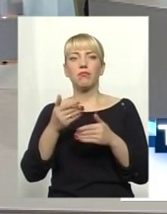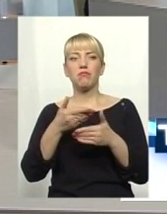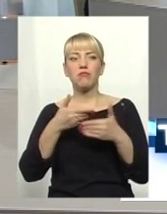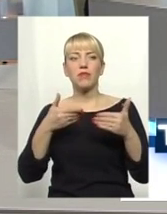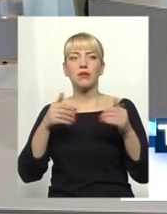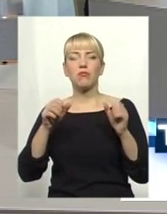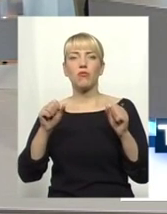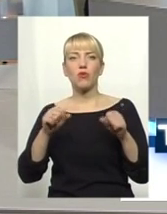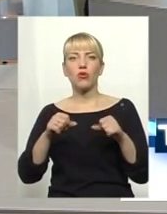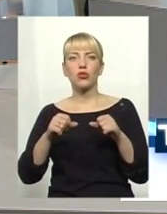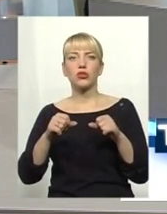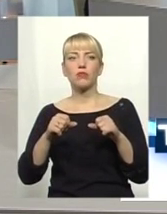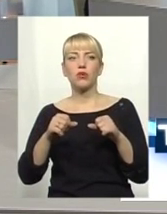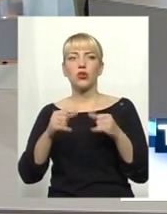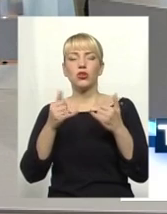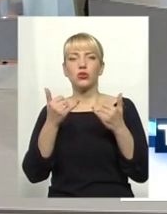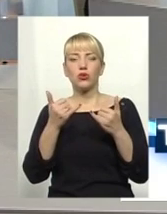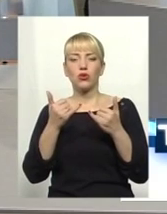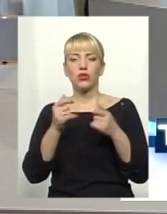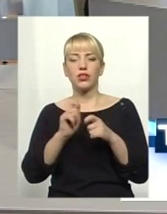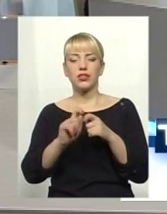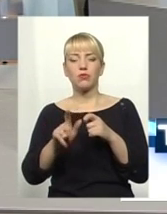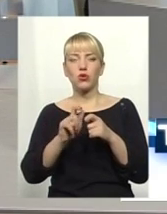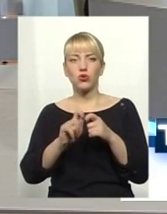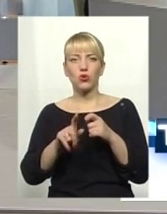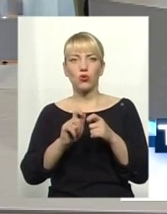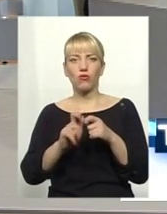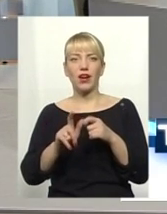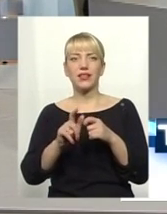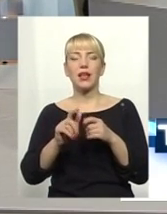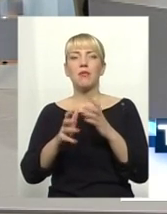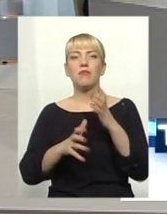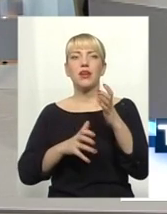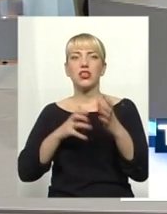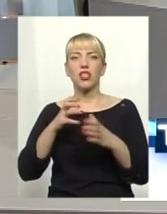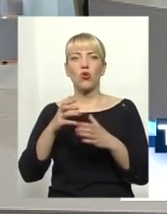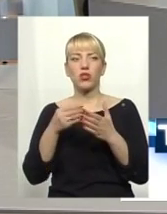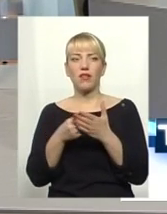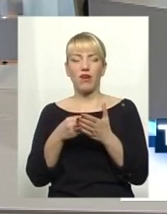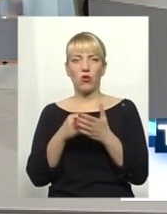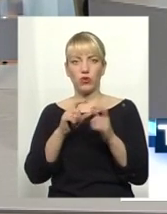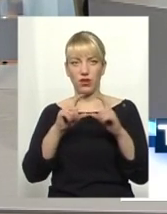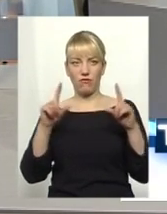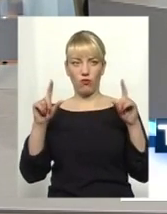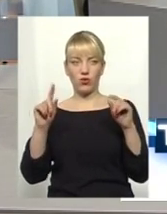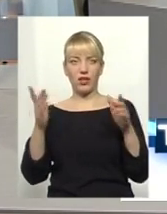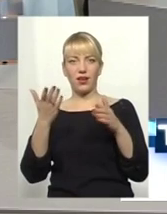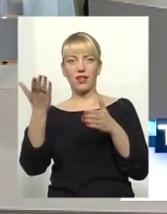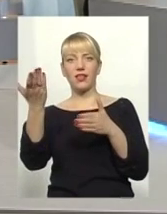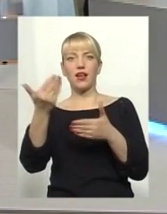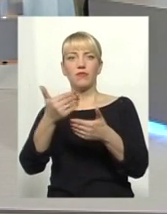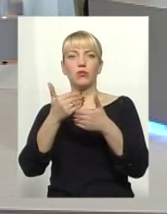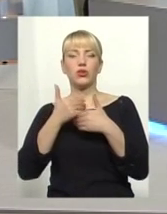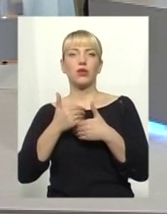сьогодні спонсорувати Міжнародний валютний фонд, який нас підтримує, ну, він, мені